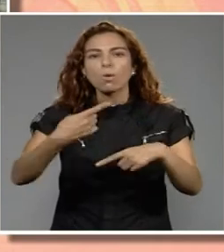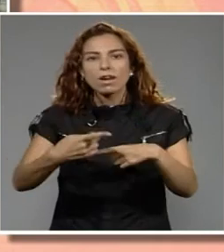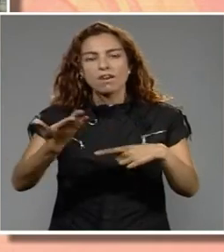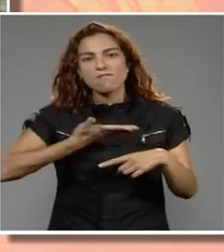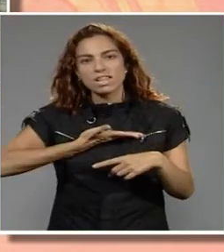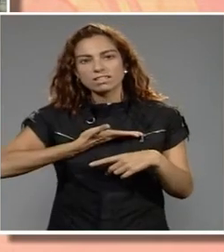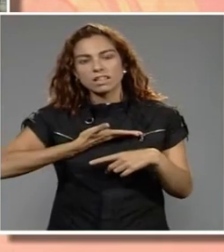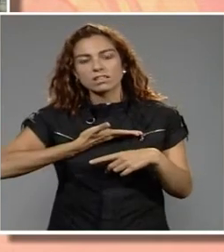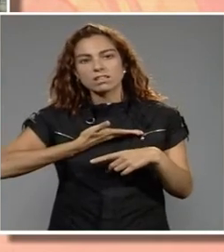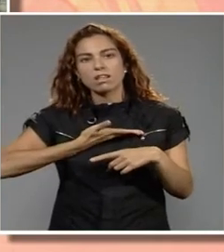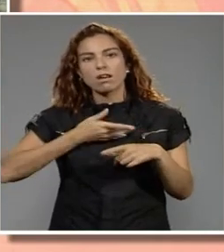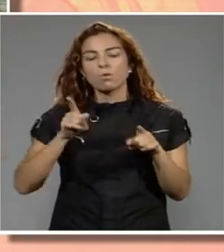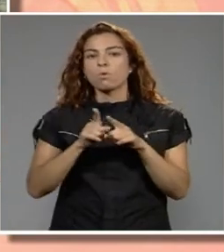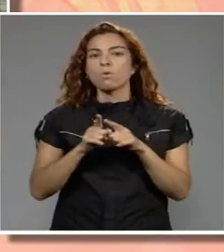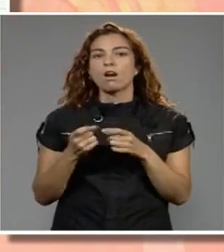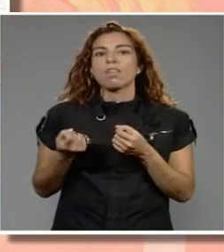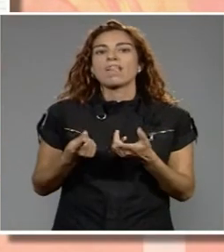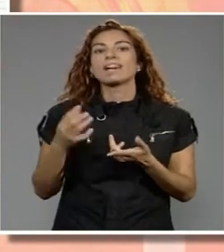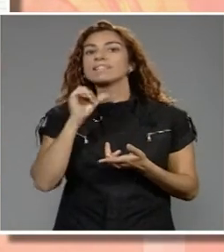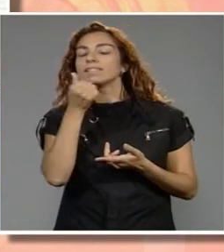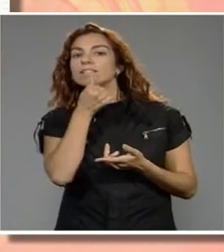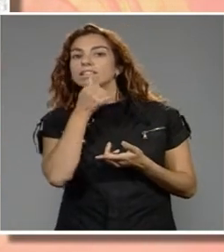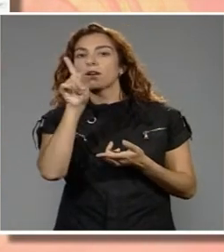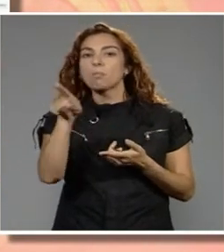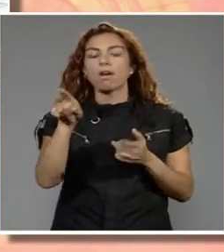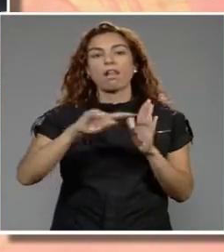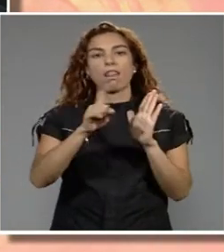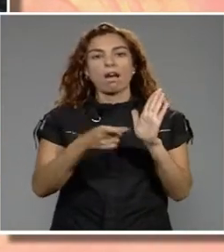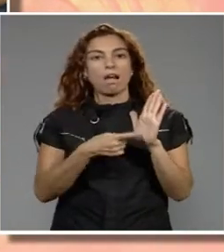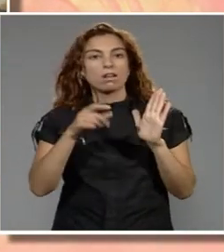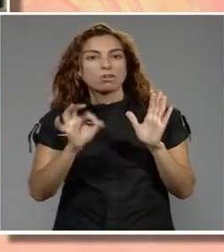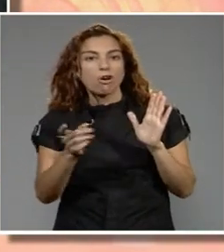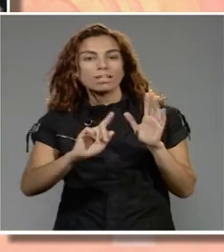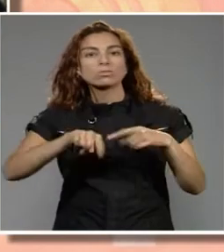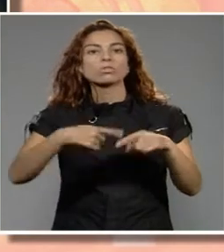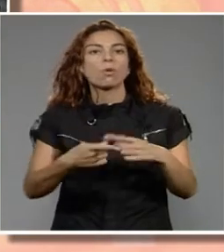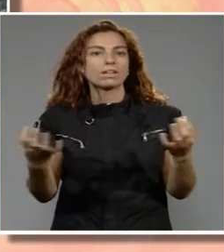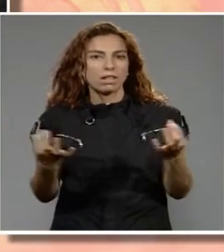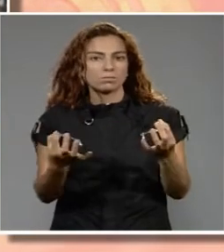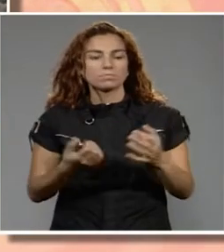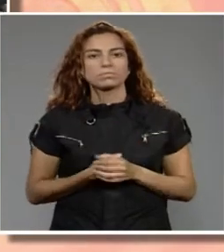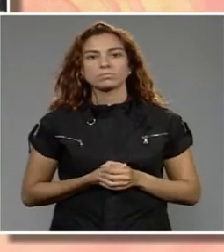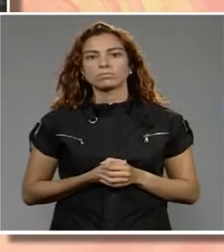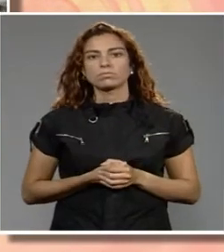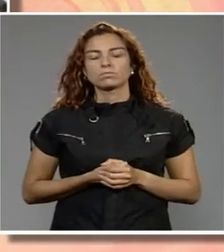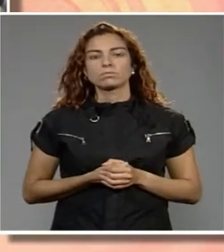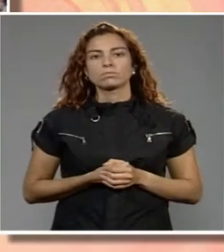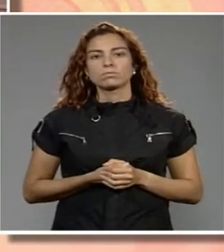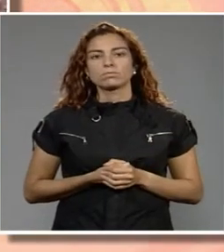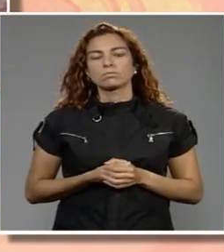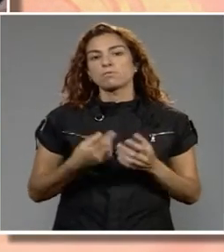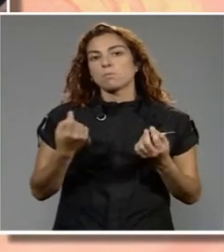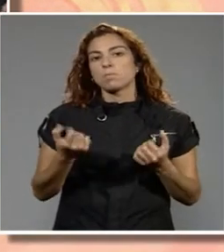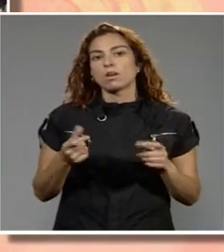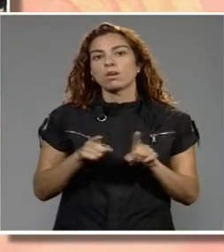amb qui ofereix la substància, si és una droga il·legal, quines connotacions pot tenir, etc. En aquest cas seria una situació de la forma de